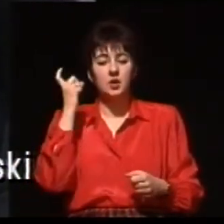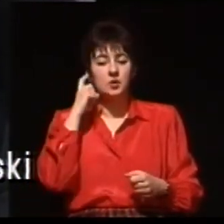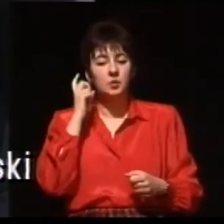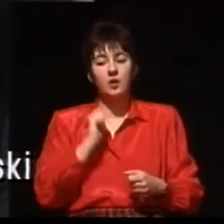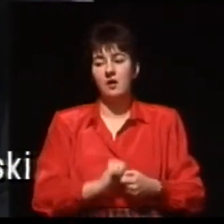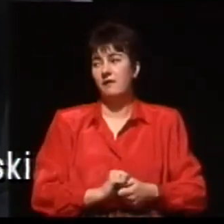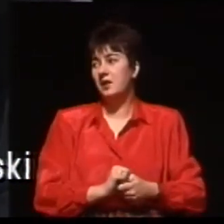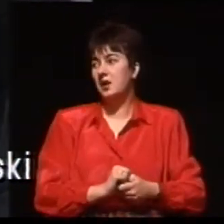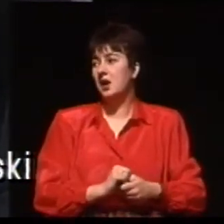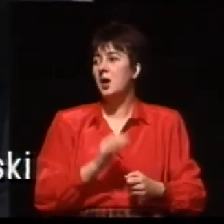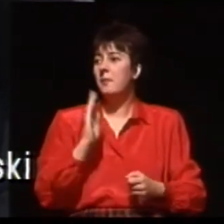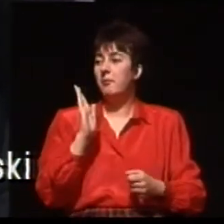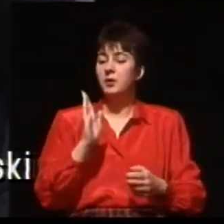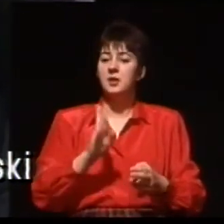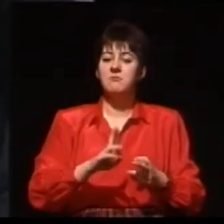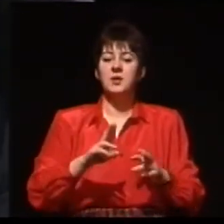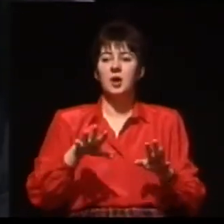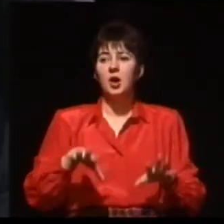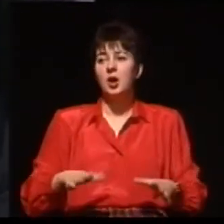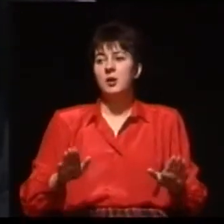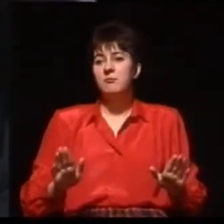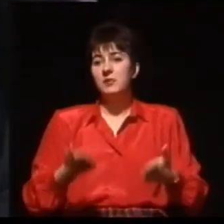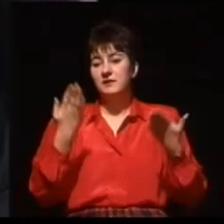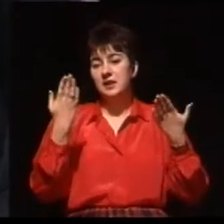w Bordeaux, w Antwerpii, profesora Marketa.